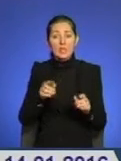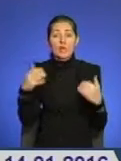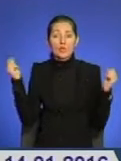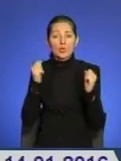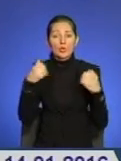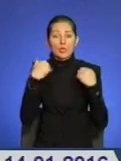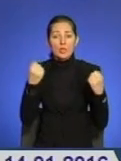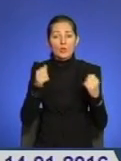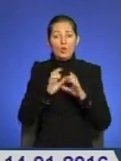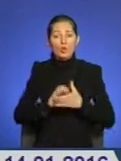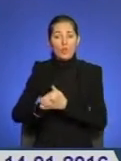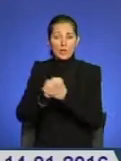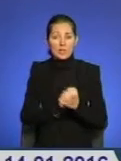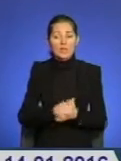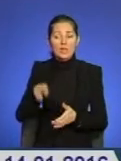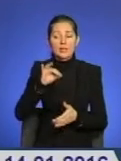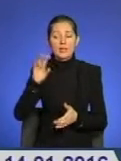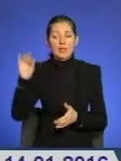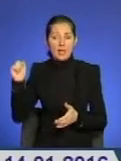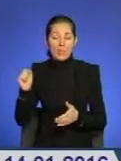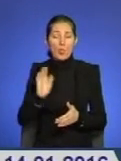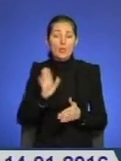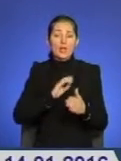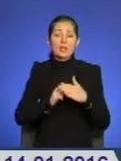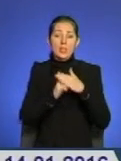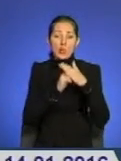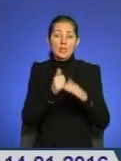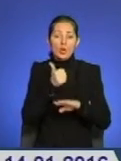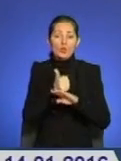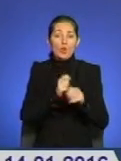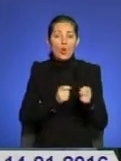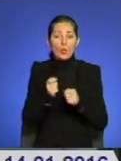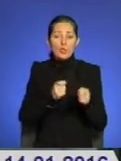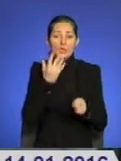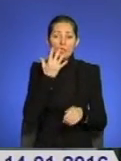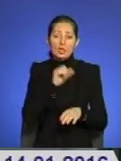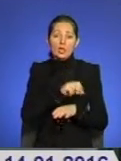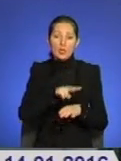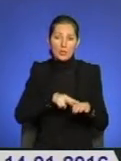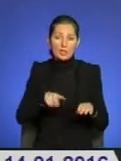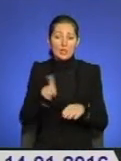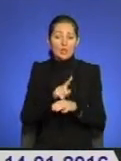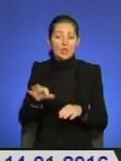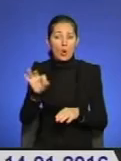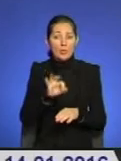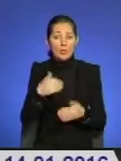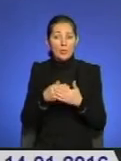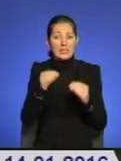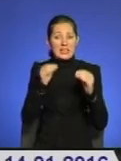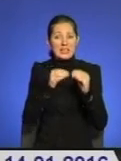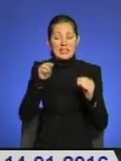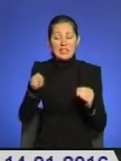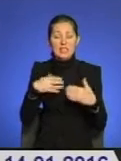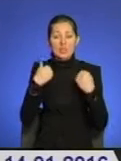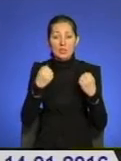«Динамо» відбулася на базі головного управління національної поліції в Тернопільській області. Майже 10 тисяч спортсменів з